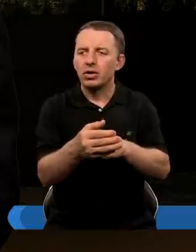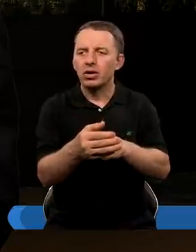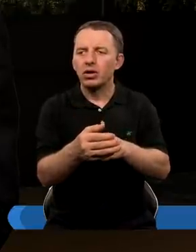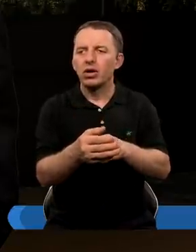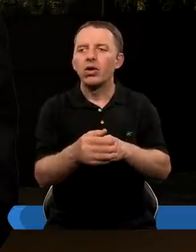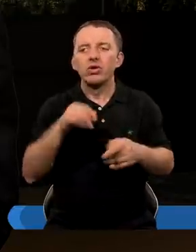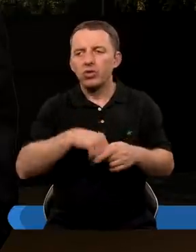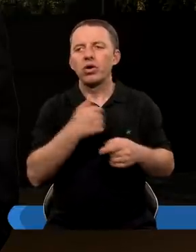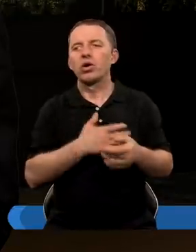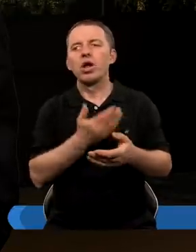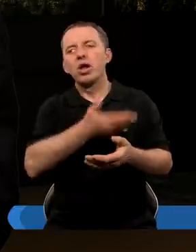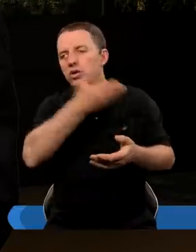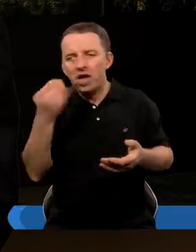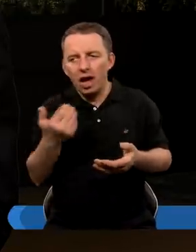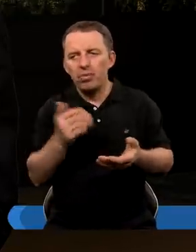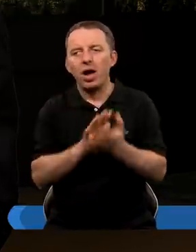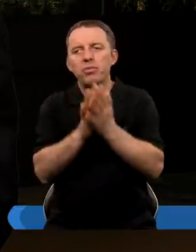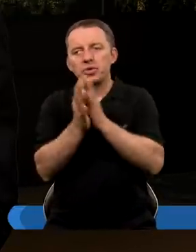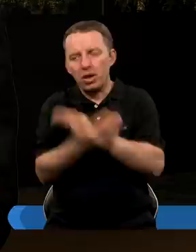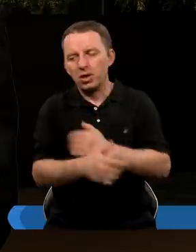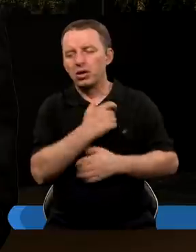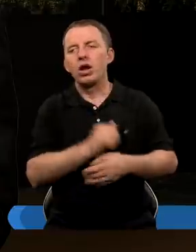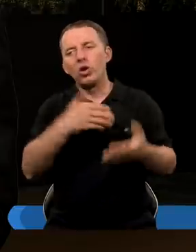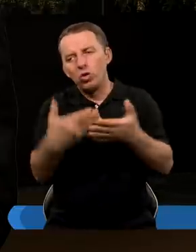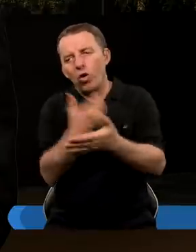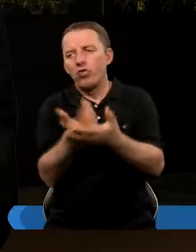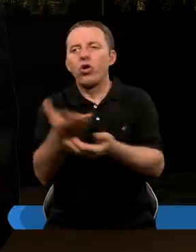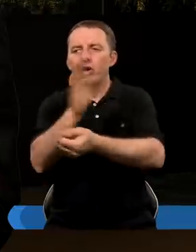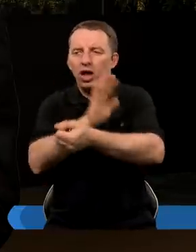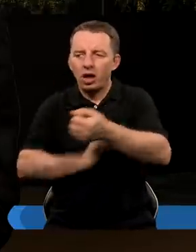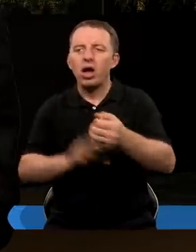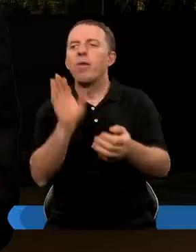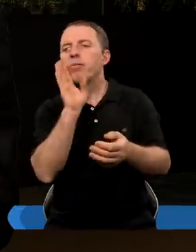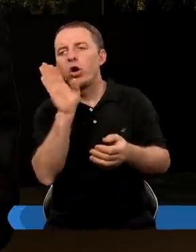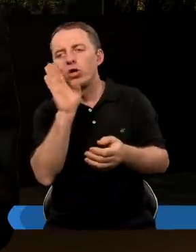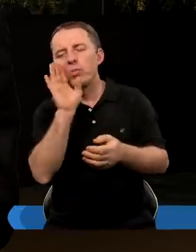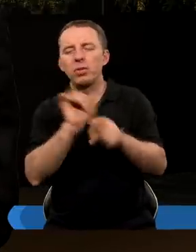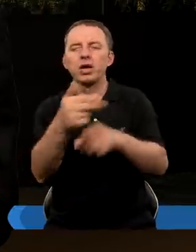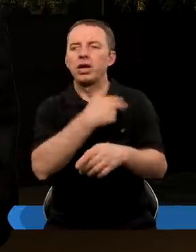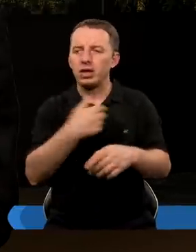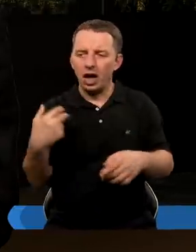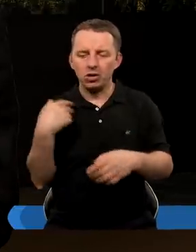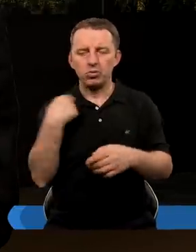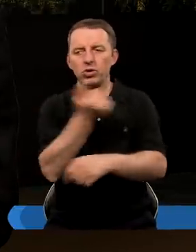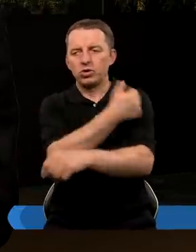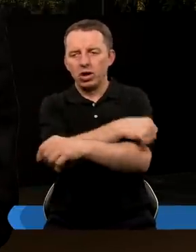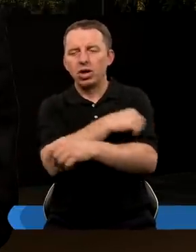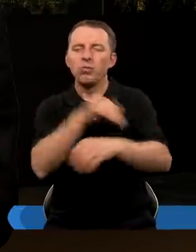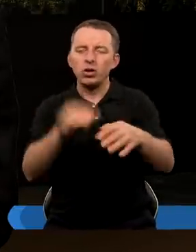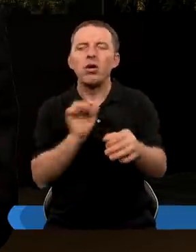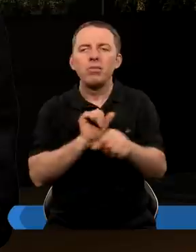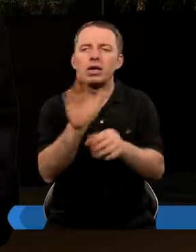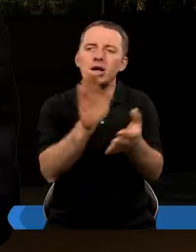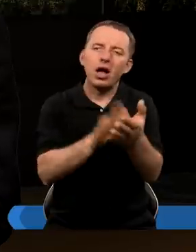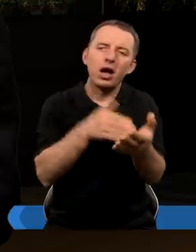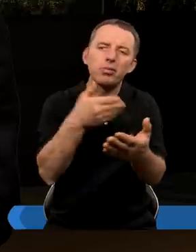zwróciłem się już na to uwagę, nie ma tej przemiany serca, tylko nowonarodzenia. I tak podobnie może być z naszym życiem chrześcijańskim. możemy na